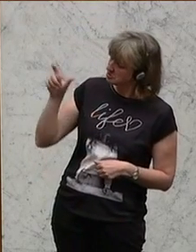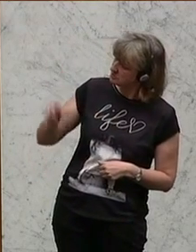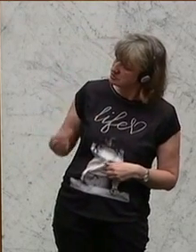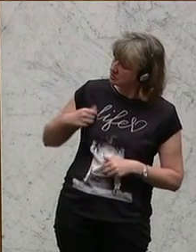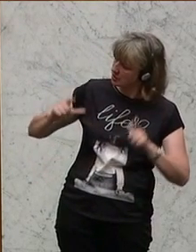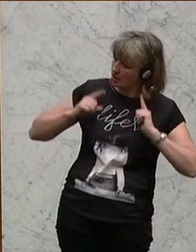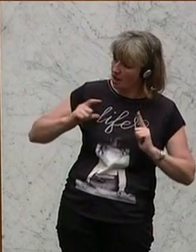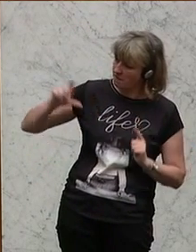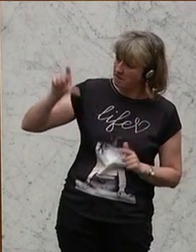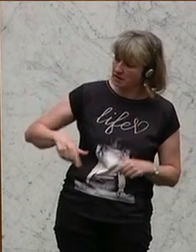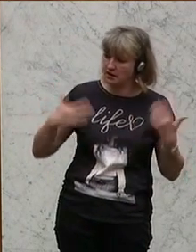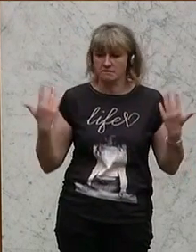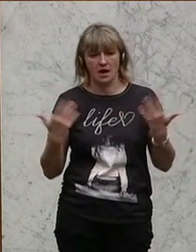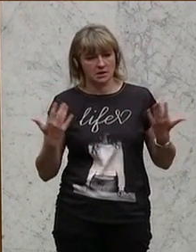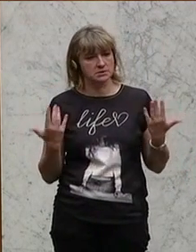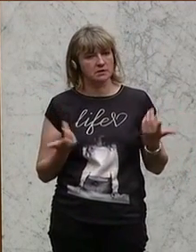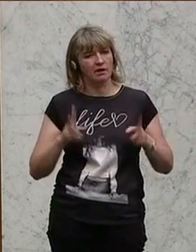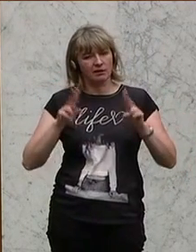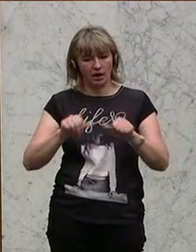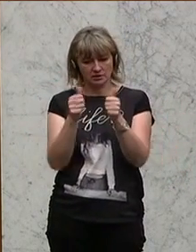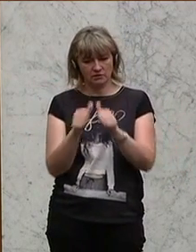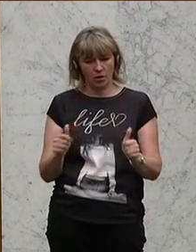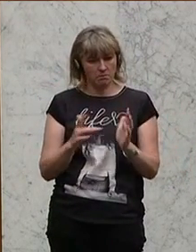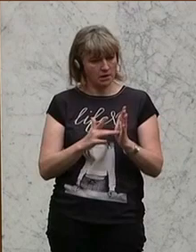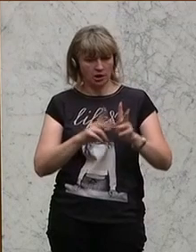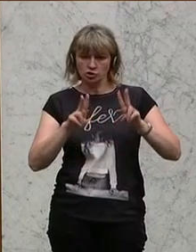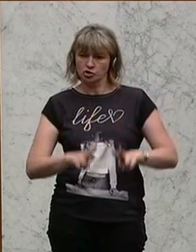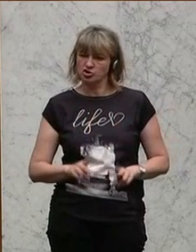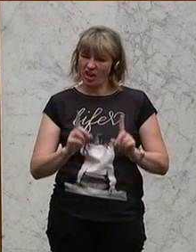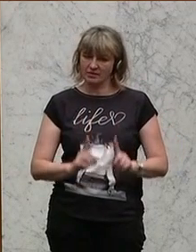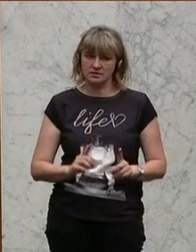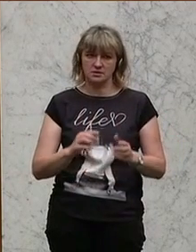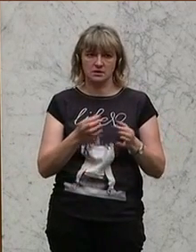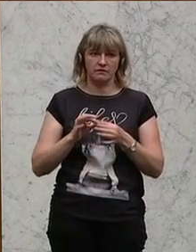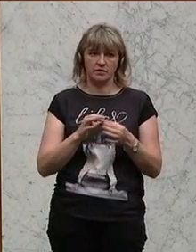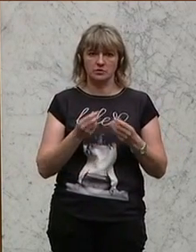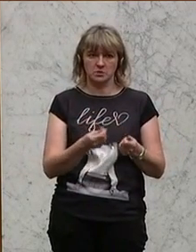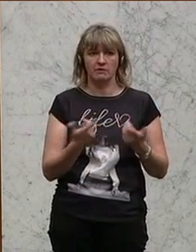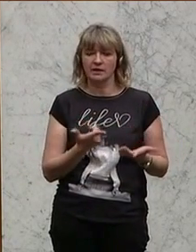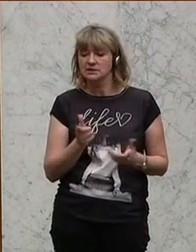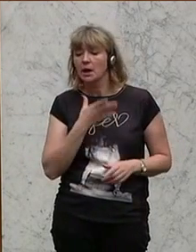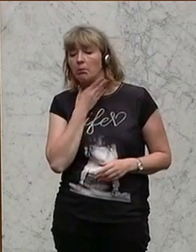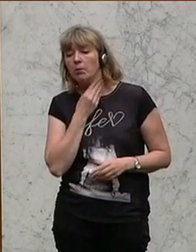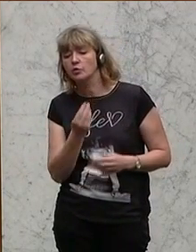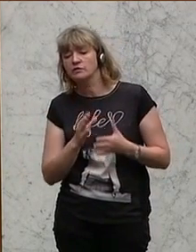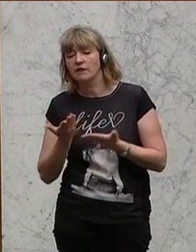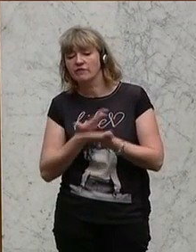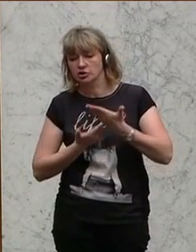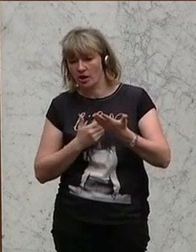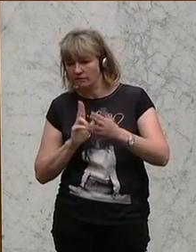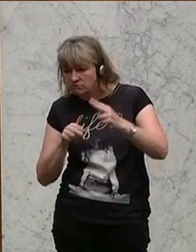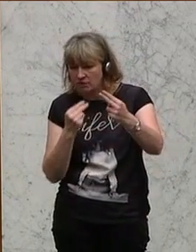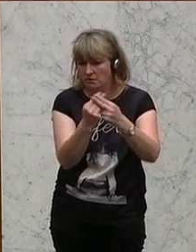erwarten, dass er sich hinsichtlich der Rechtsform von Mittelstandsfinanzierungsgesellschaften an die Bedürfnisse der Wirtschaft orientiert